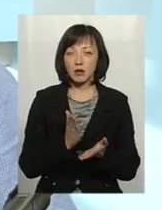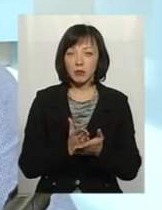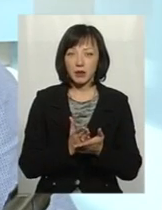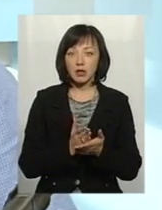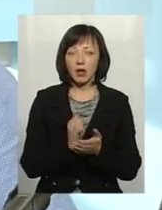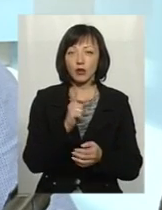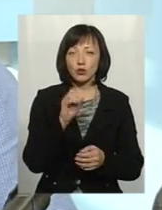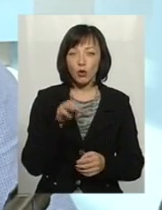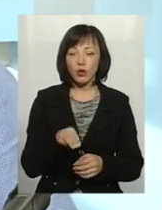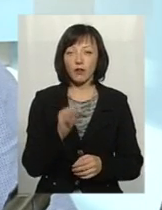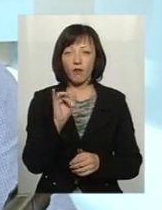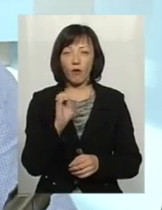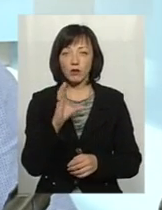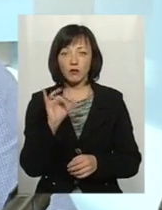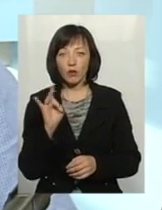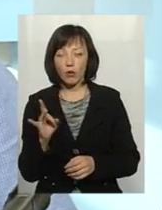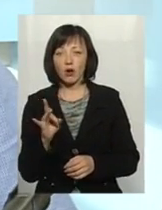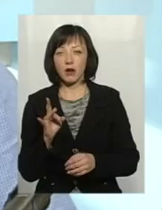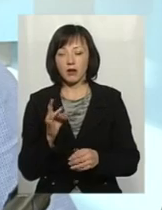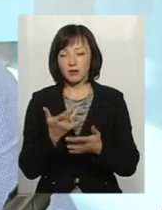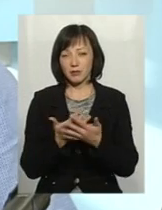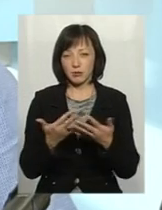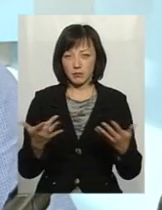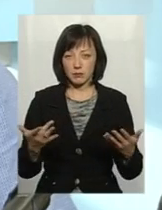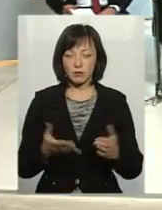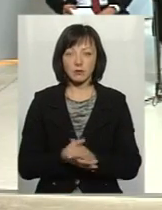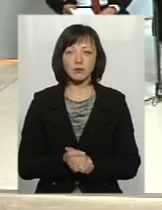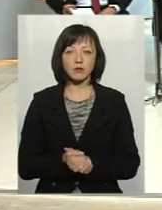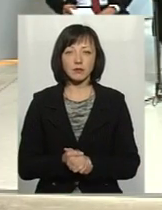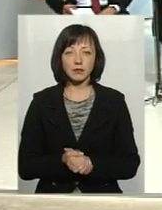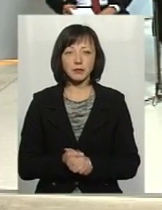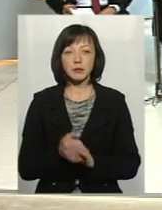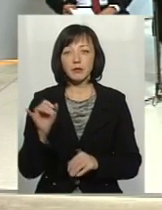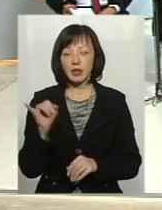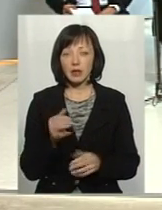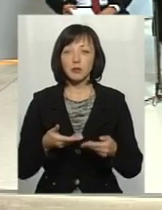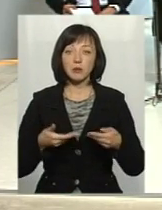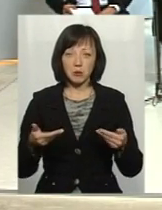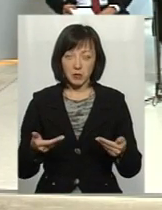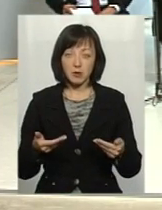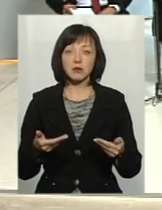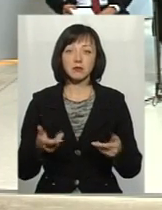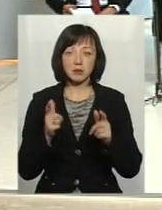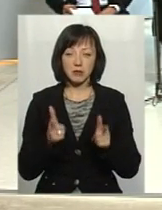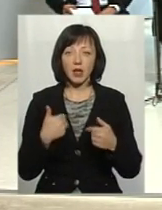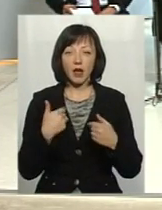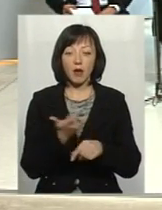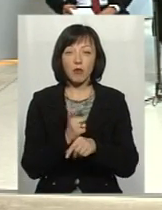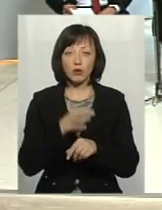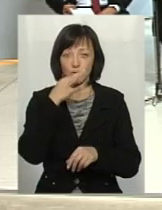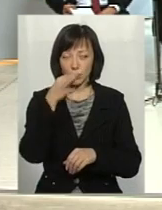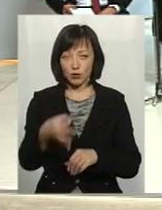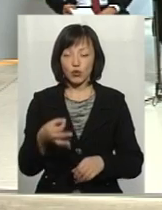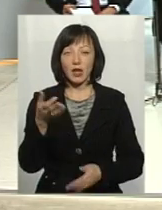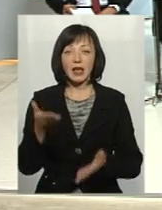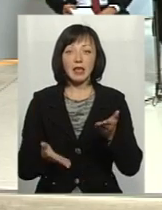нам треба мати кислород, ми його вносимо с помощью аератом. І ми прийняємо. Даже я вам більше скажу, якщо б